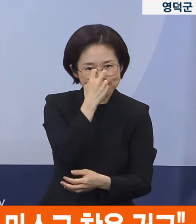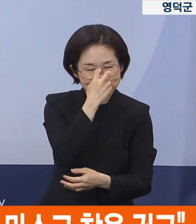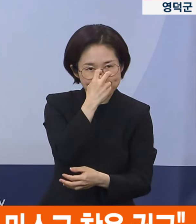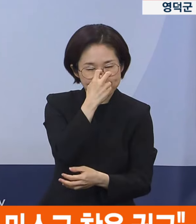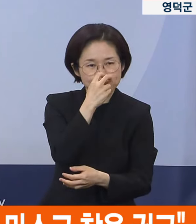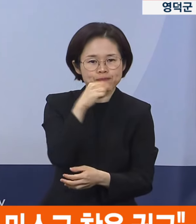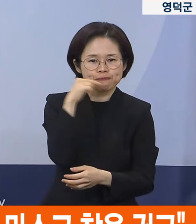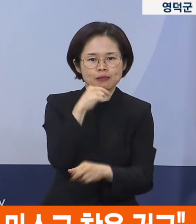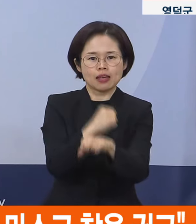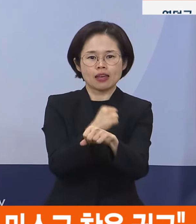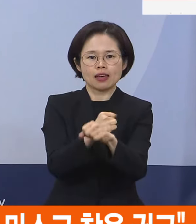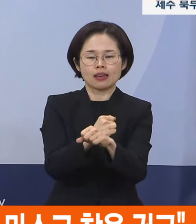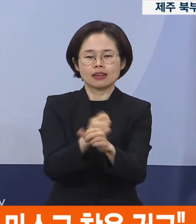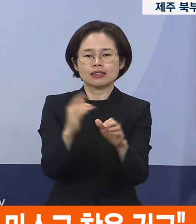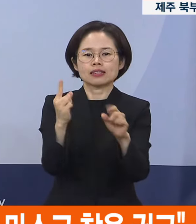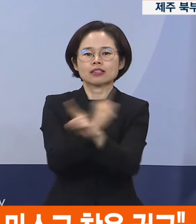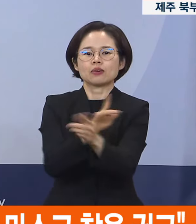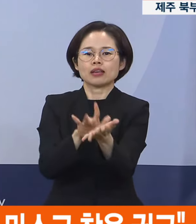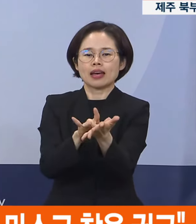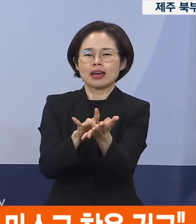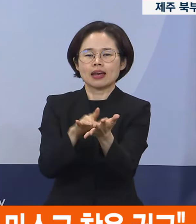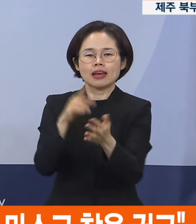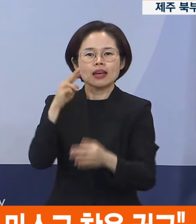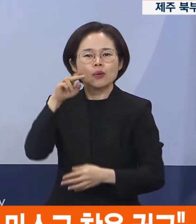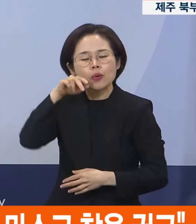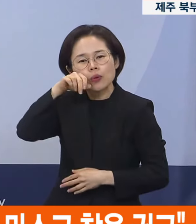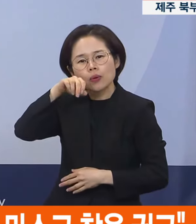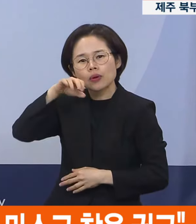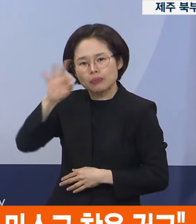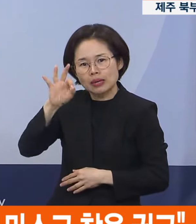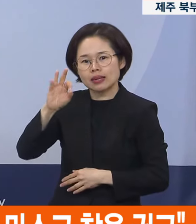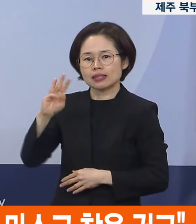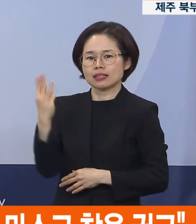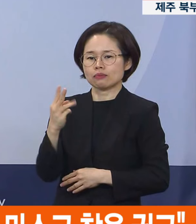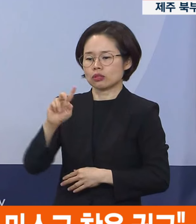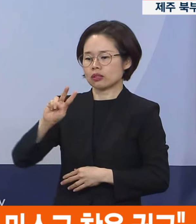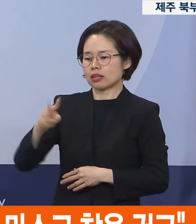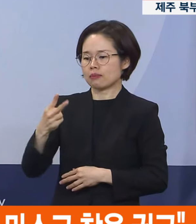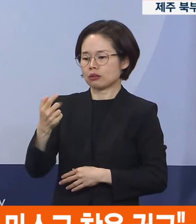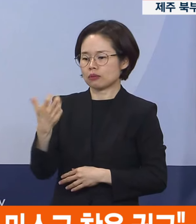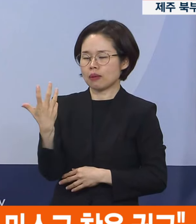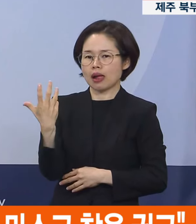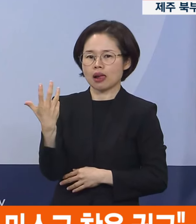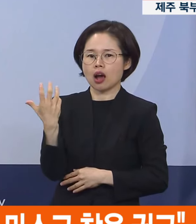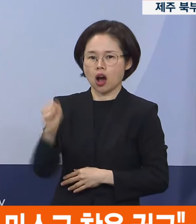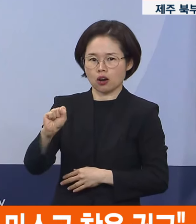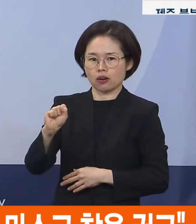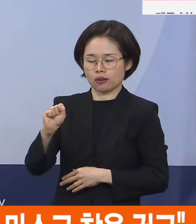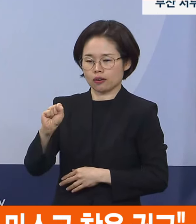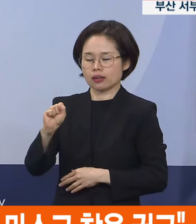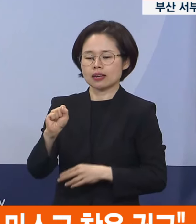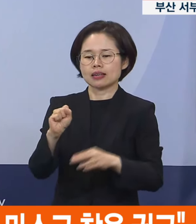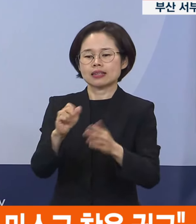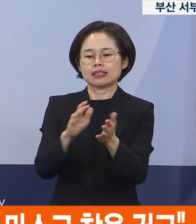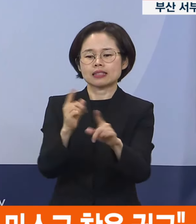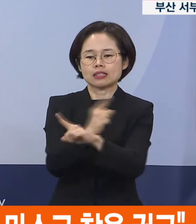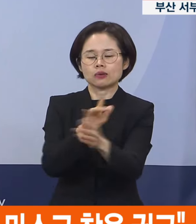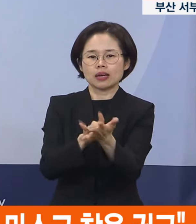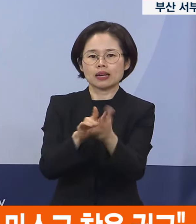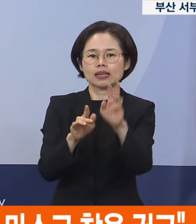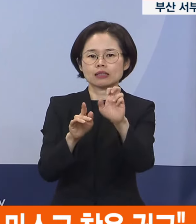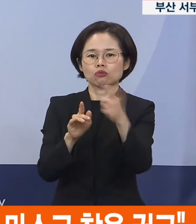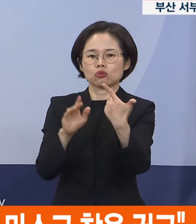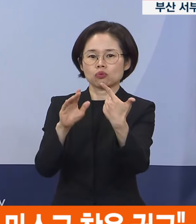치료제도 예비비 3,268억 원을 확보해서 26만 명분 이상을 추가 구매하였습니다. 또